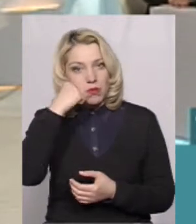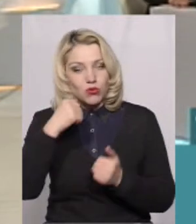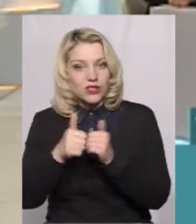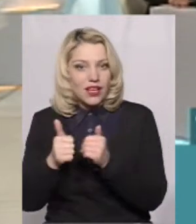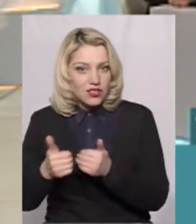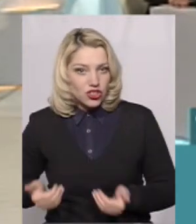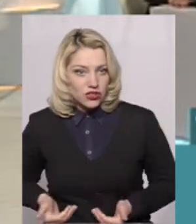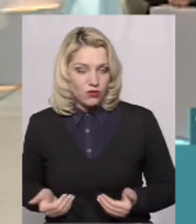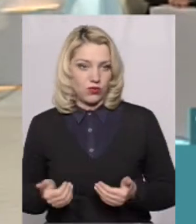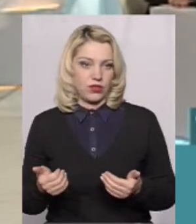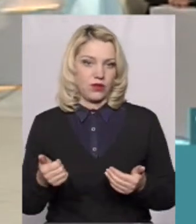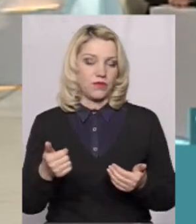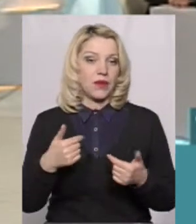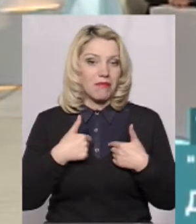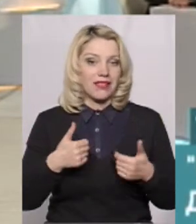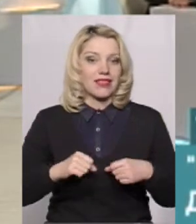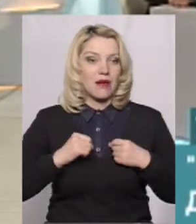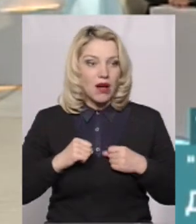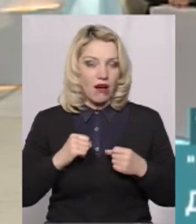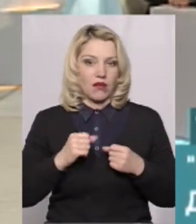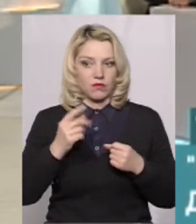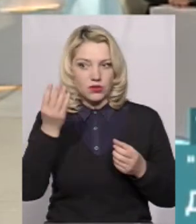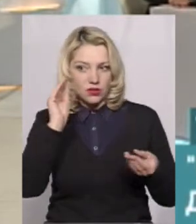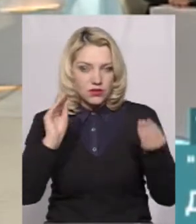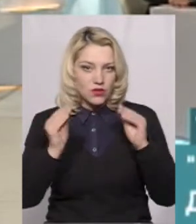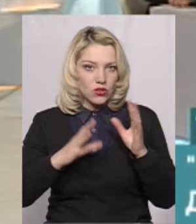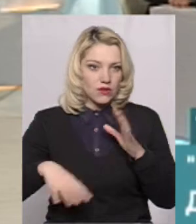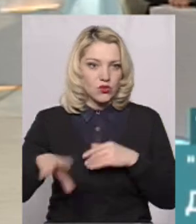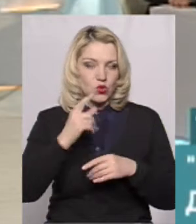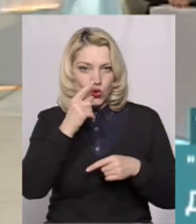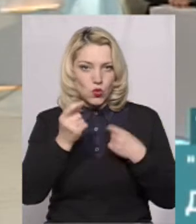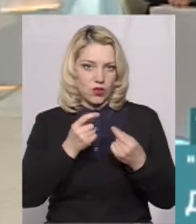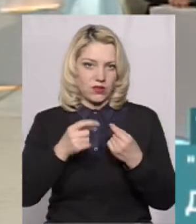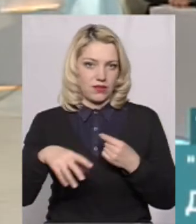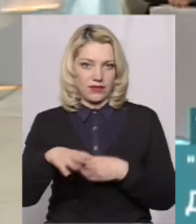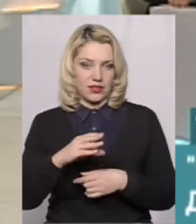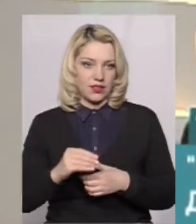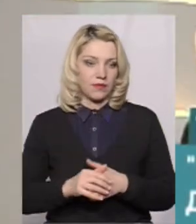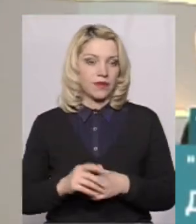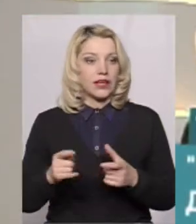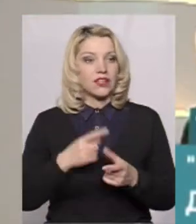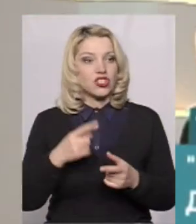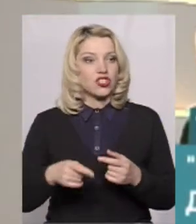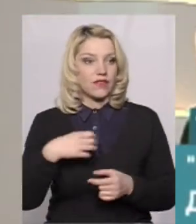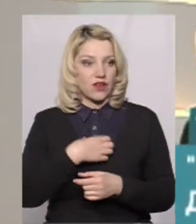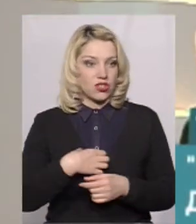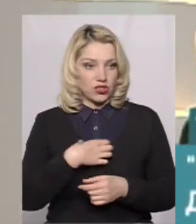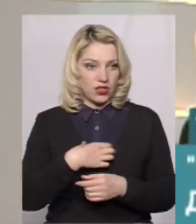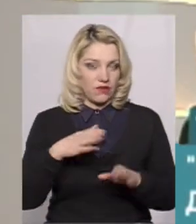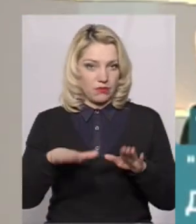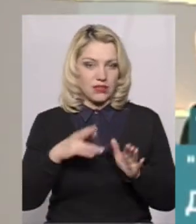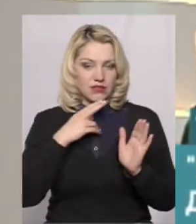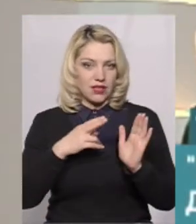немає з цим проблем. Ми намагаємося зважити на всі нюанси, які виникають в батьків. Чи важливо місце